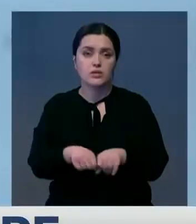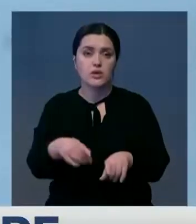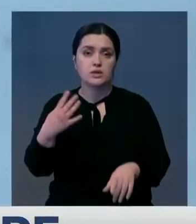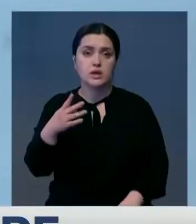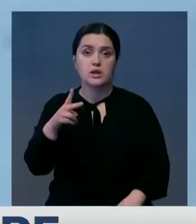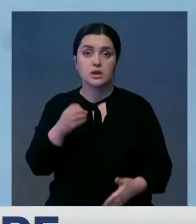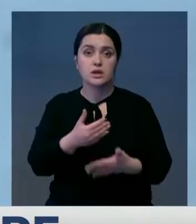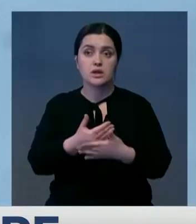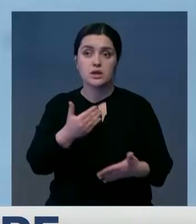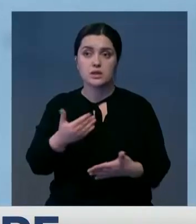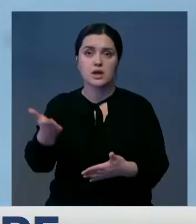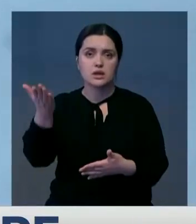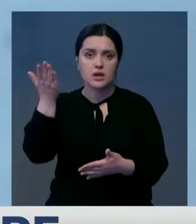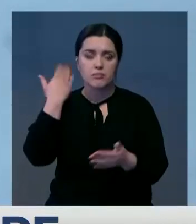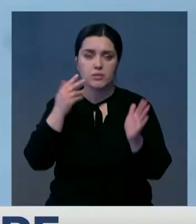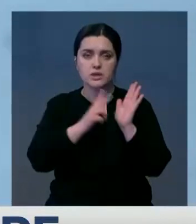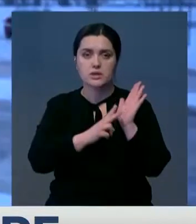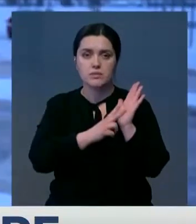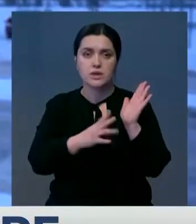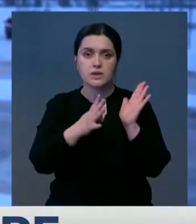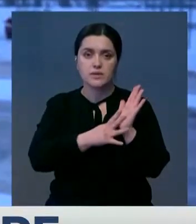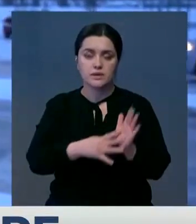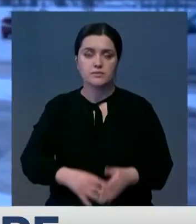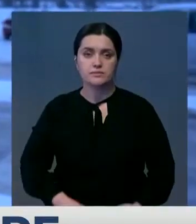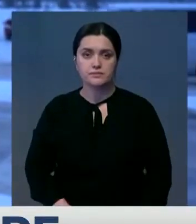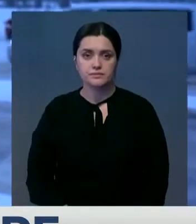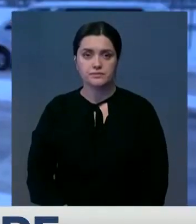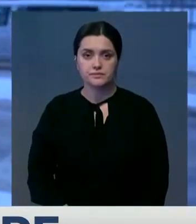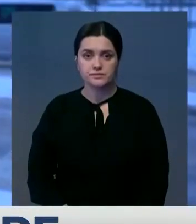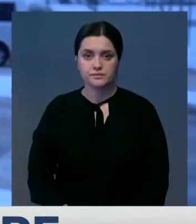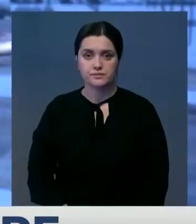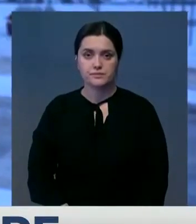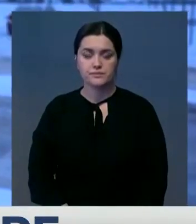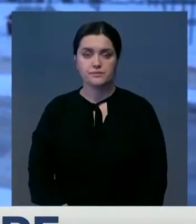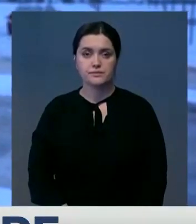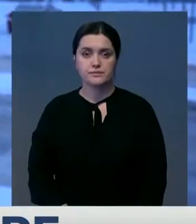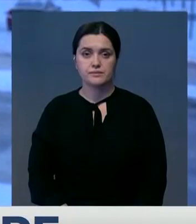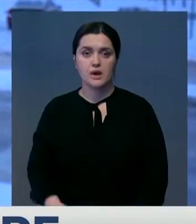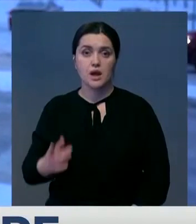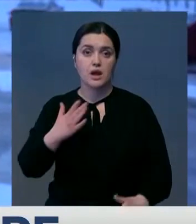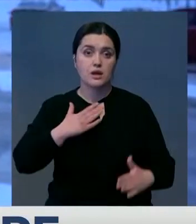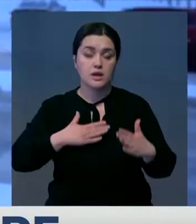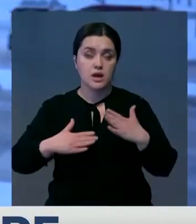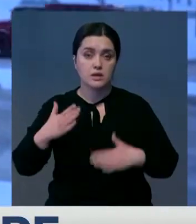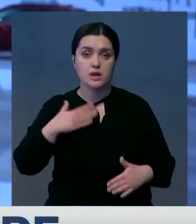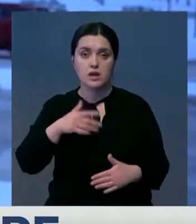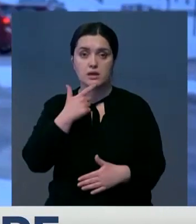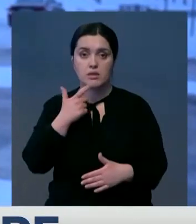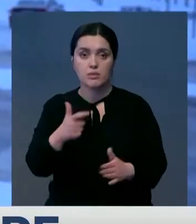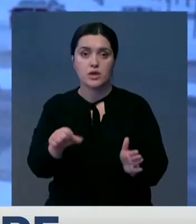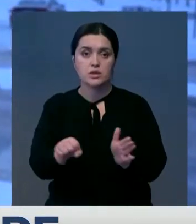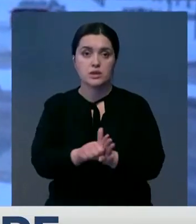лет назад. В далеком 79-м. Это большая радость для меня. Наблюдать зиму.